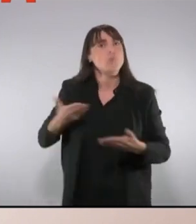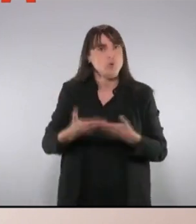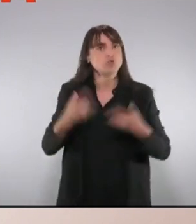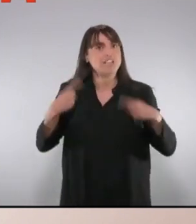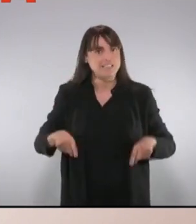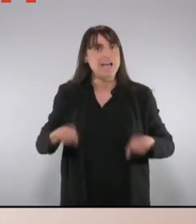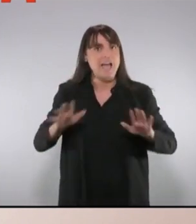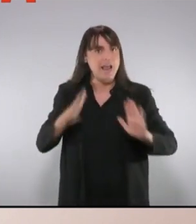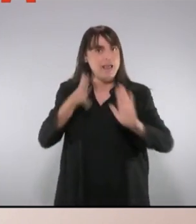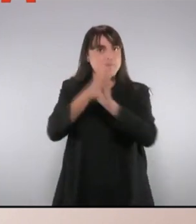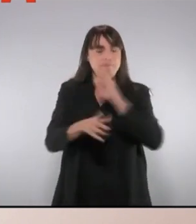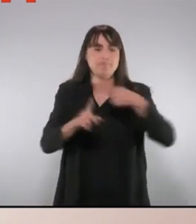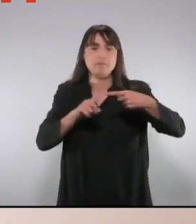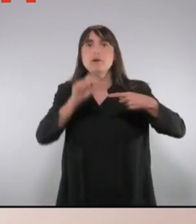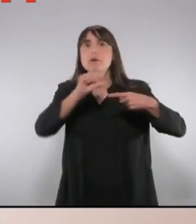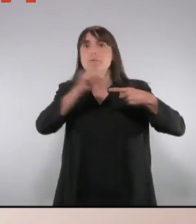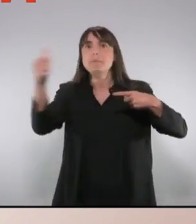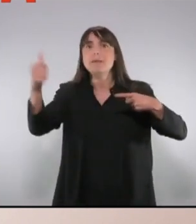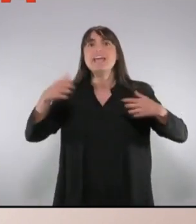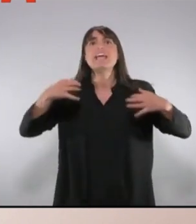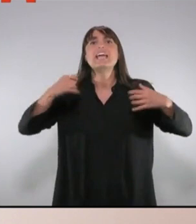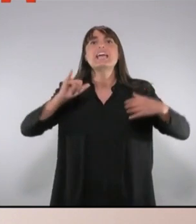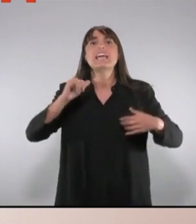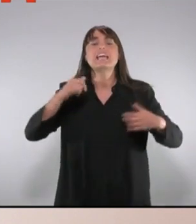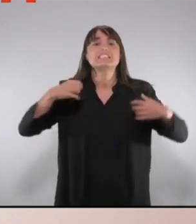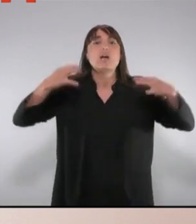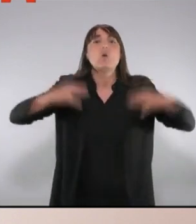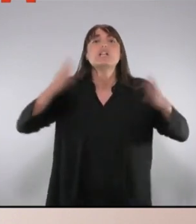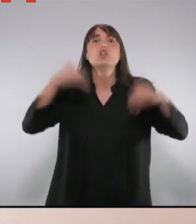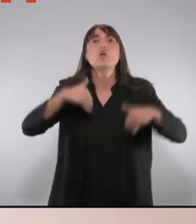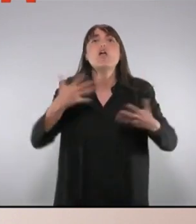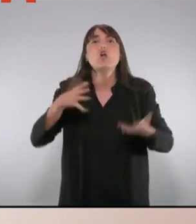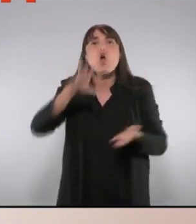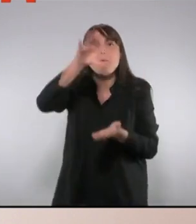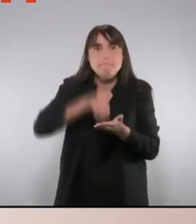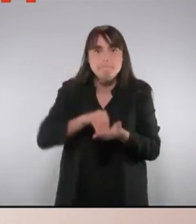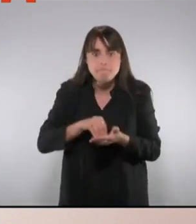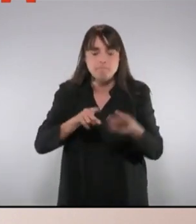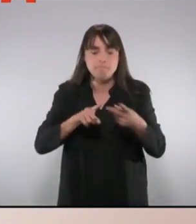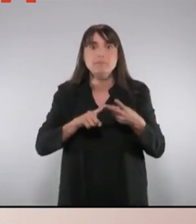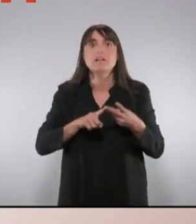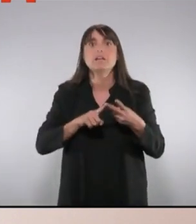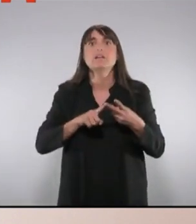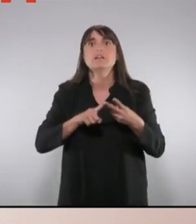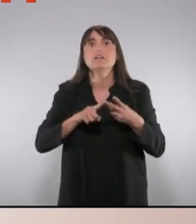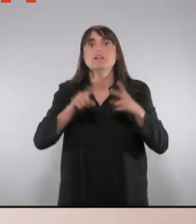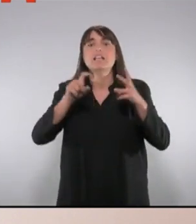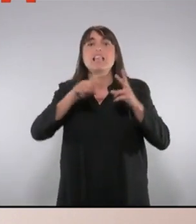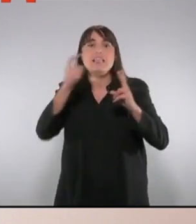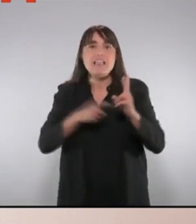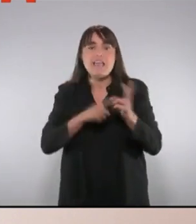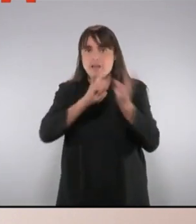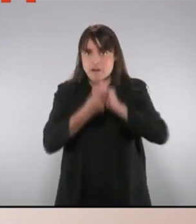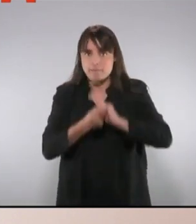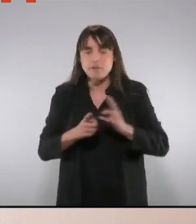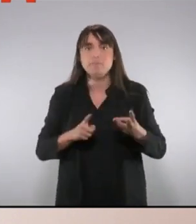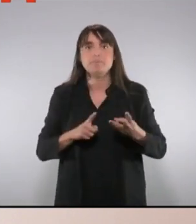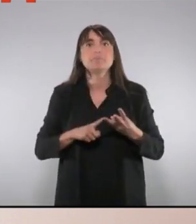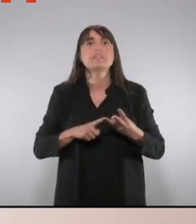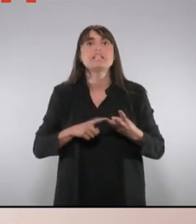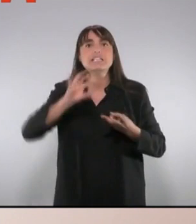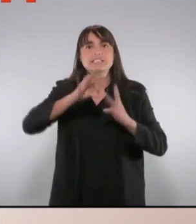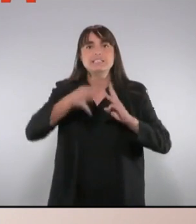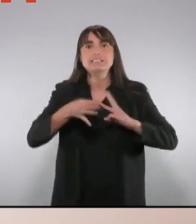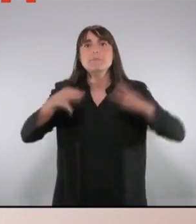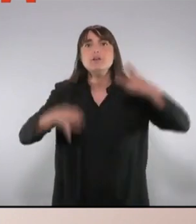Cal redefinir els paràmetres amb els quals es mesura la inseguretat, reformar el marc legislatiu, modificar les estructures que conformen el sistema de justícia